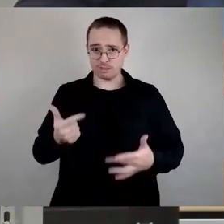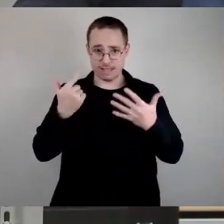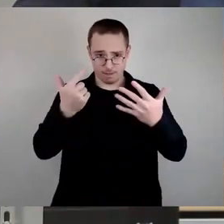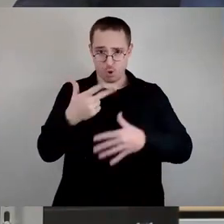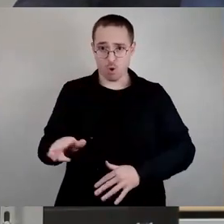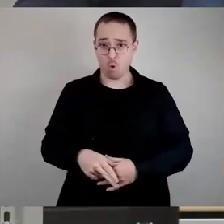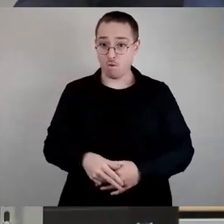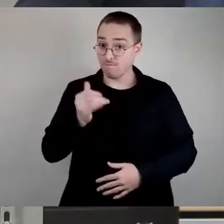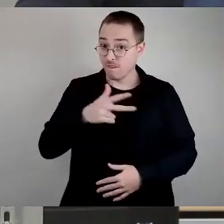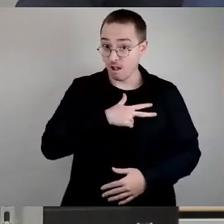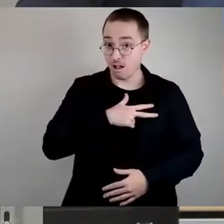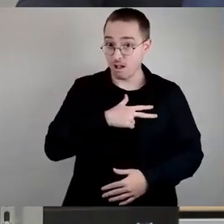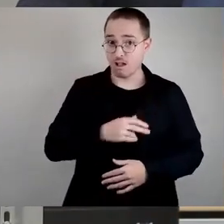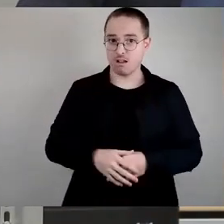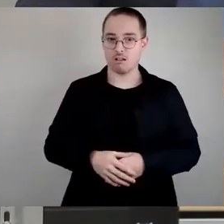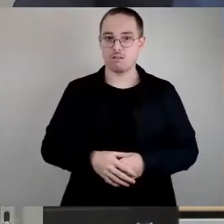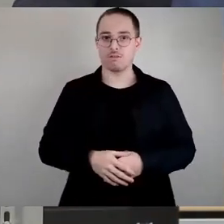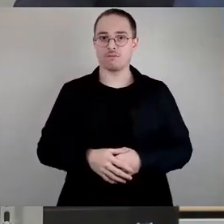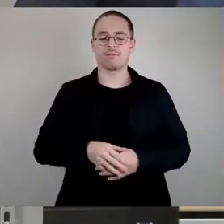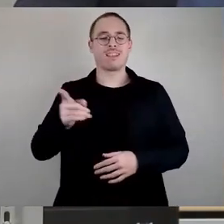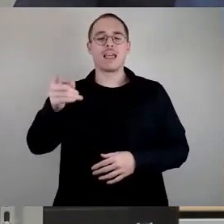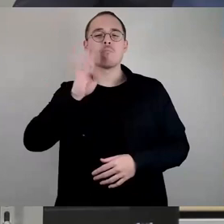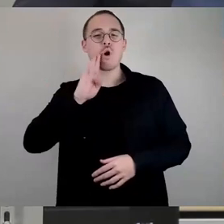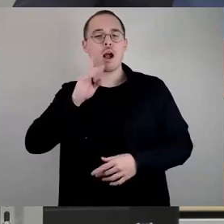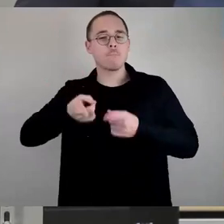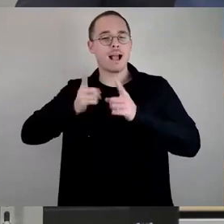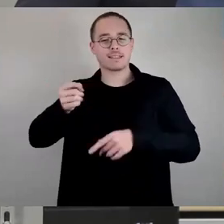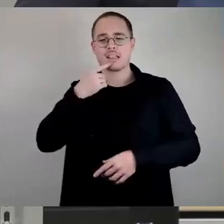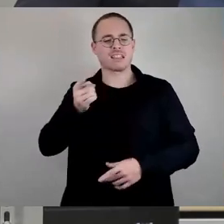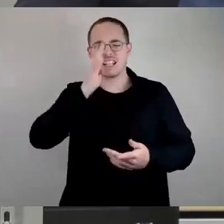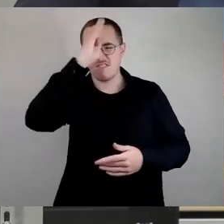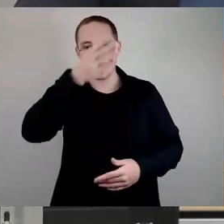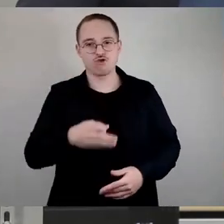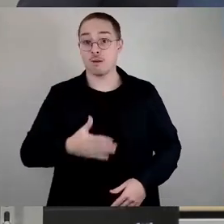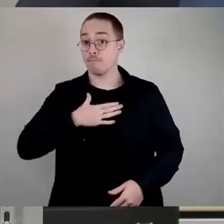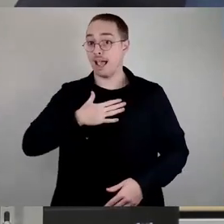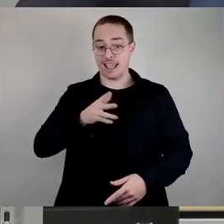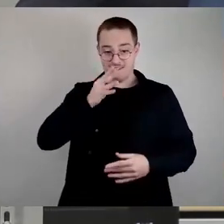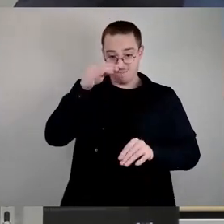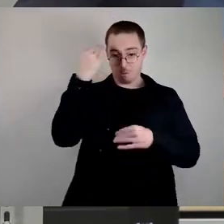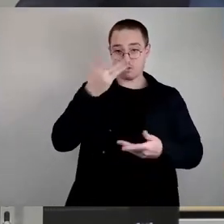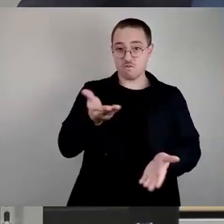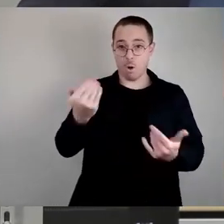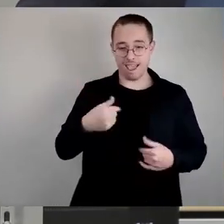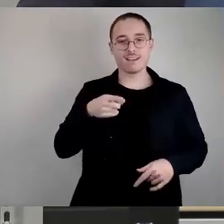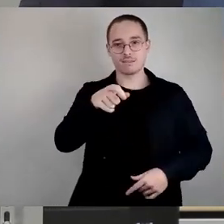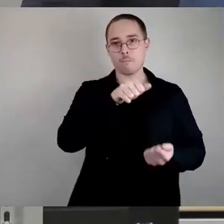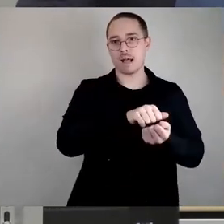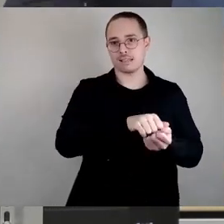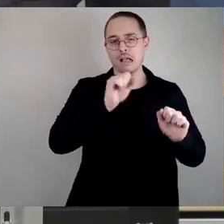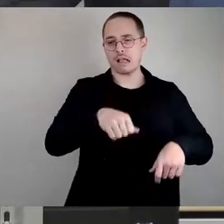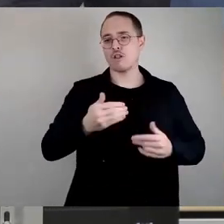Also für die, die zuhören, der Bürgermeister sagt, es ist Quatsch. Meine Information ist aus der Presse. Sie sagen, wir können das hinterher abgleichen.